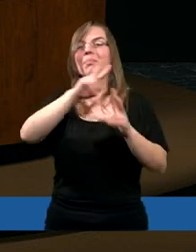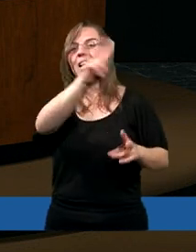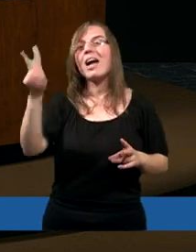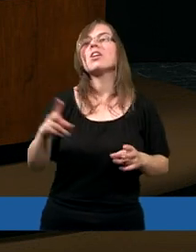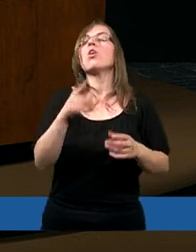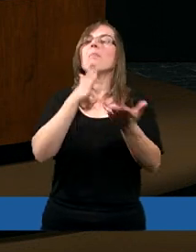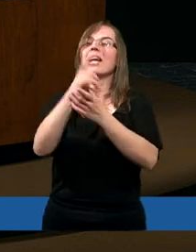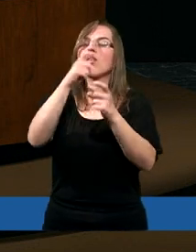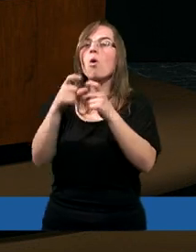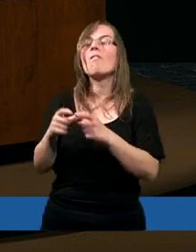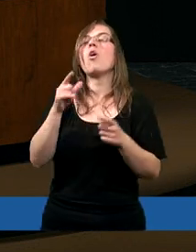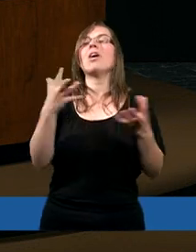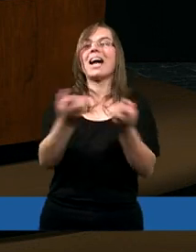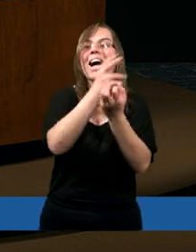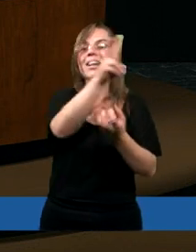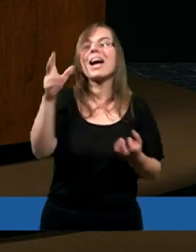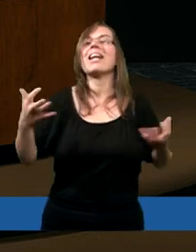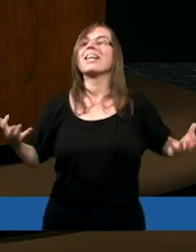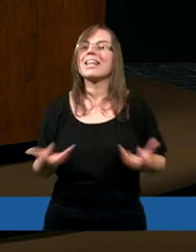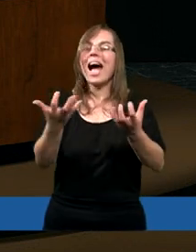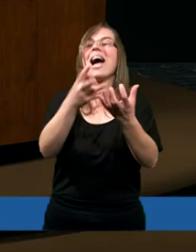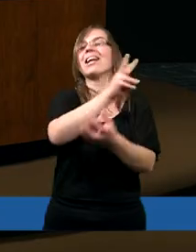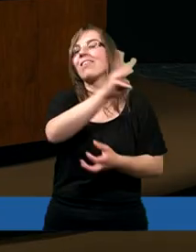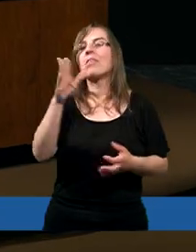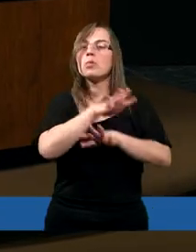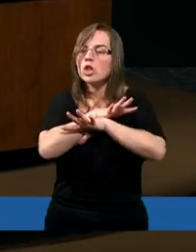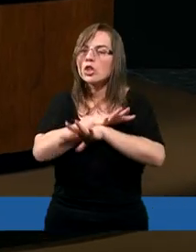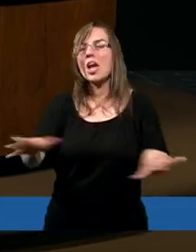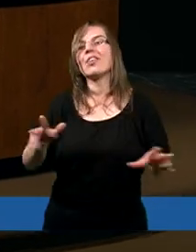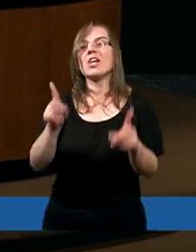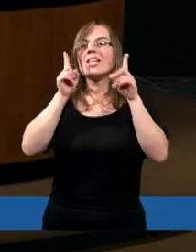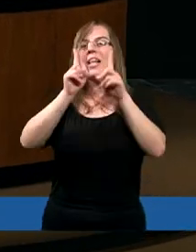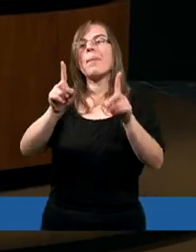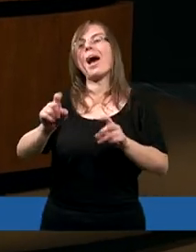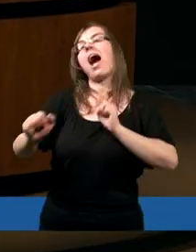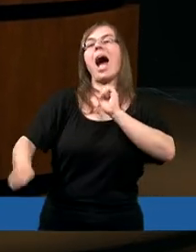słowo w życiu każdego człowieka. I dlatego zachęcam Was naprawdę szczerze,